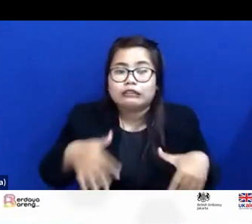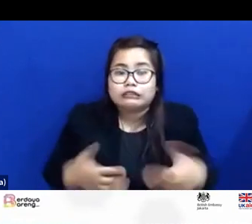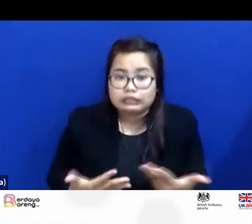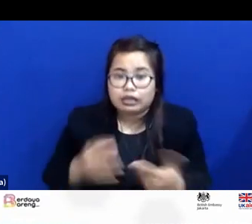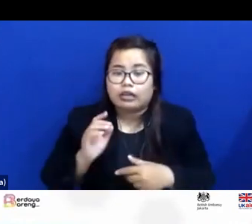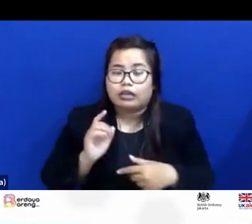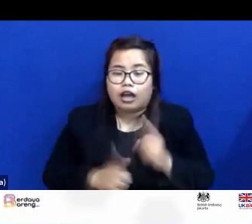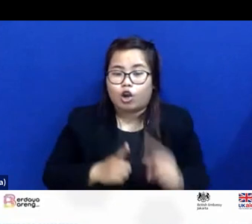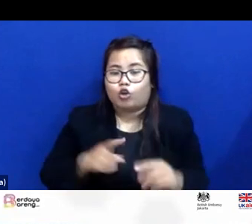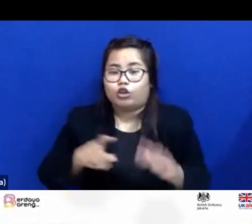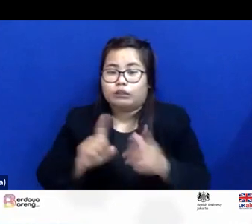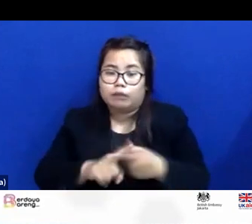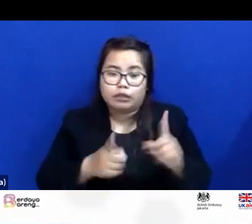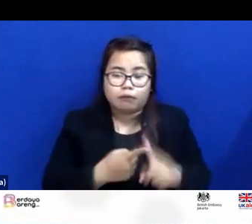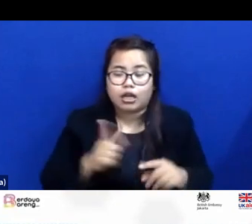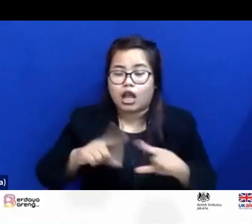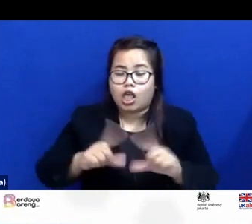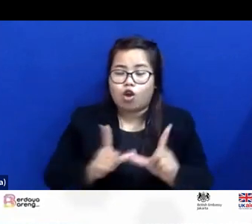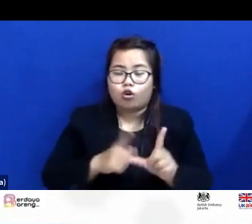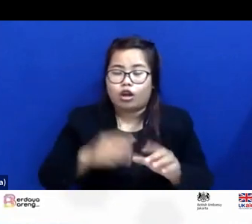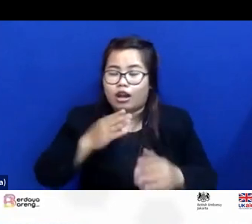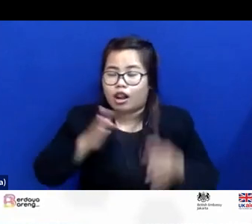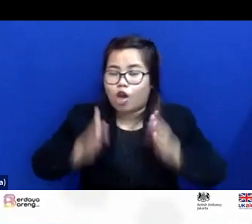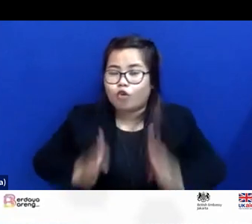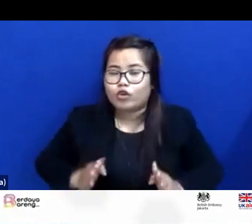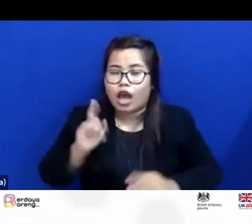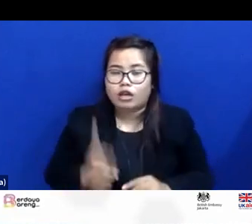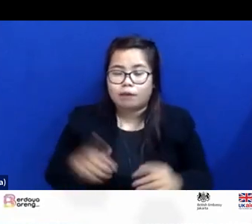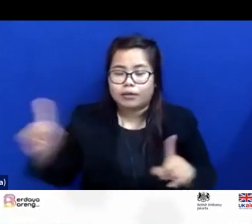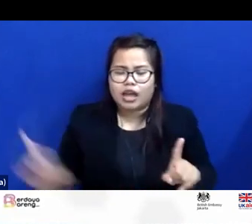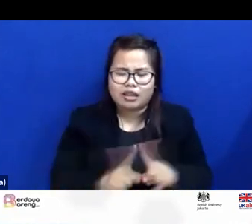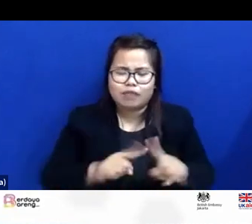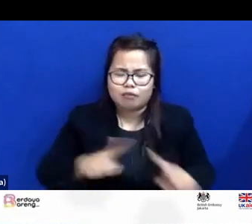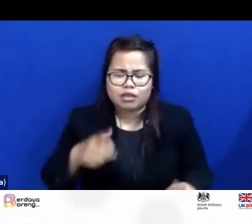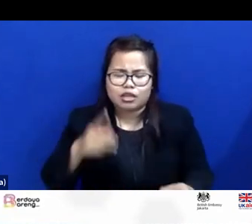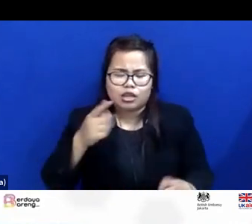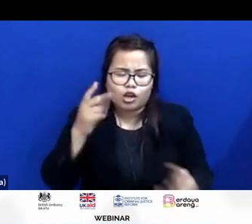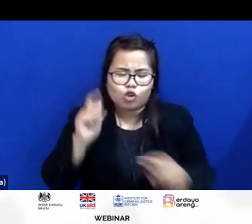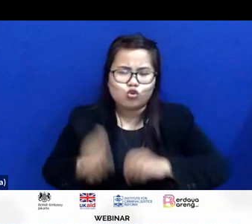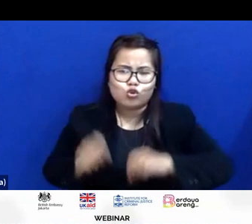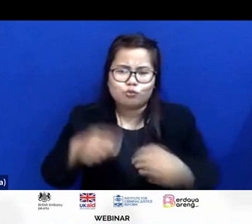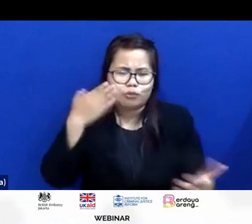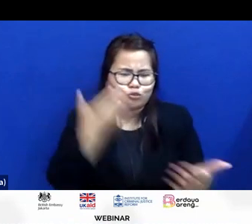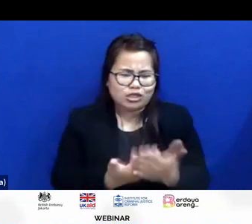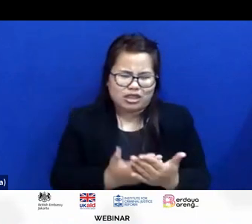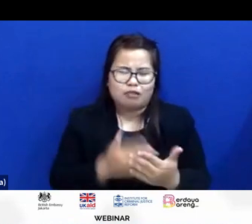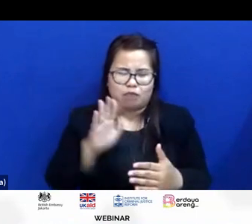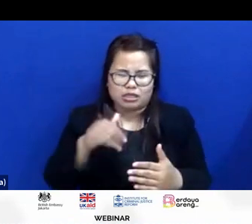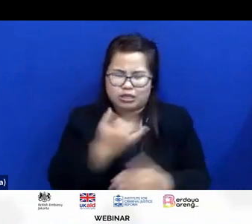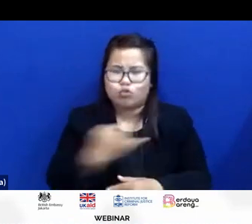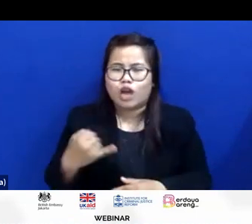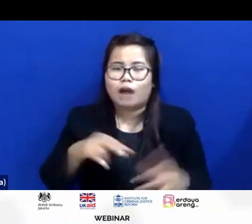apa teman-teman lawyer ada mendampingi tapi hukum-hukum pembuktiannya itu itu juga lemah maka sangat